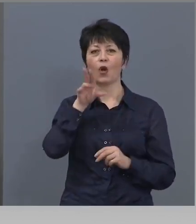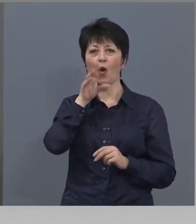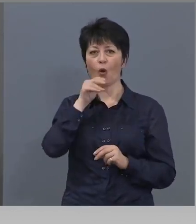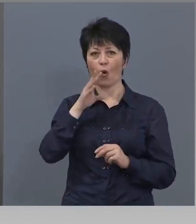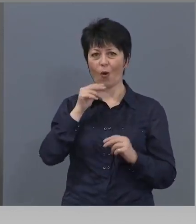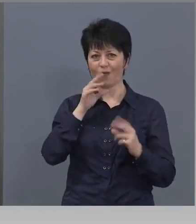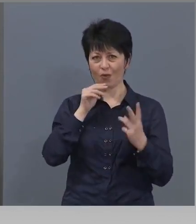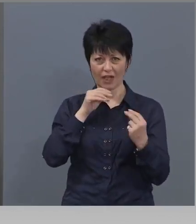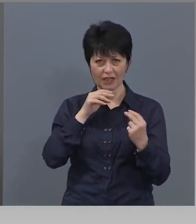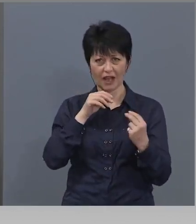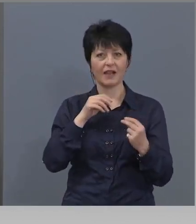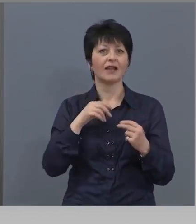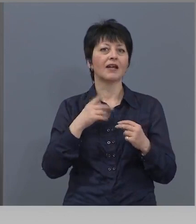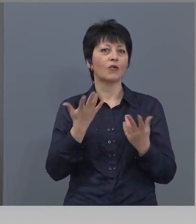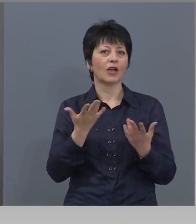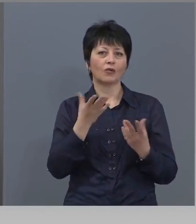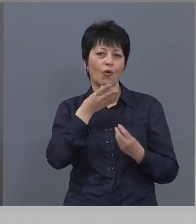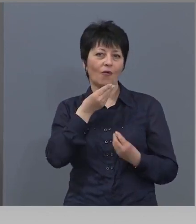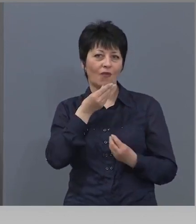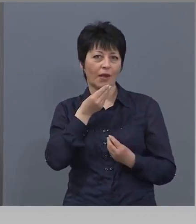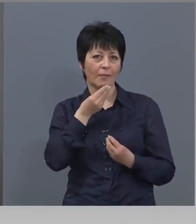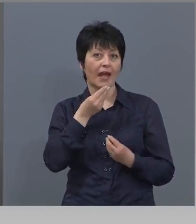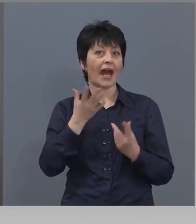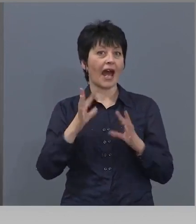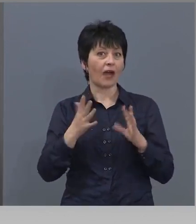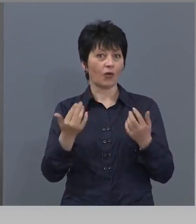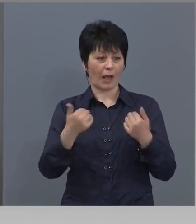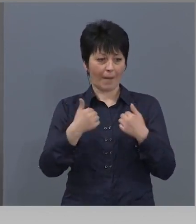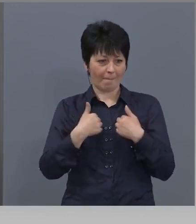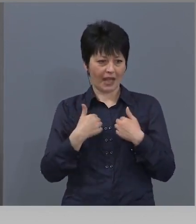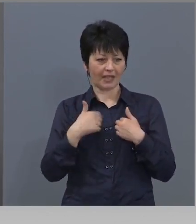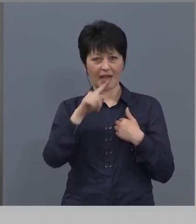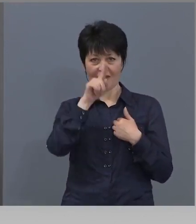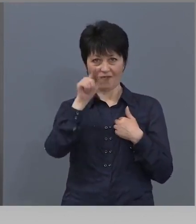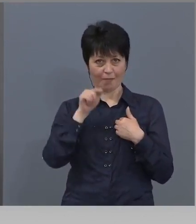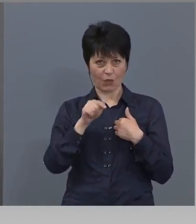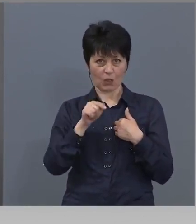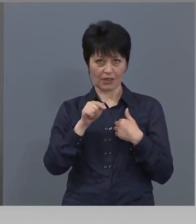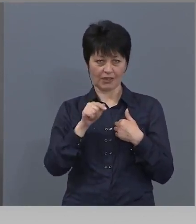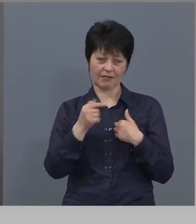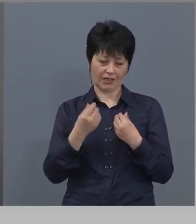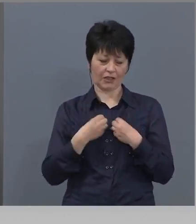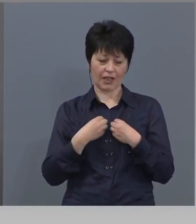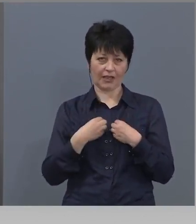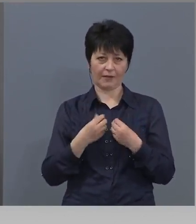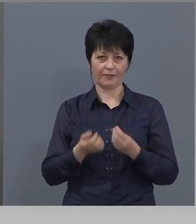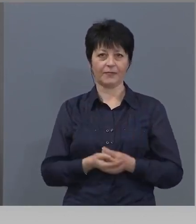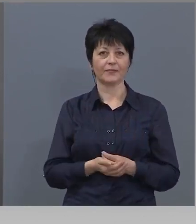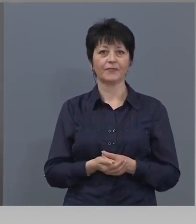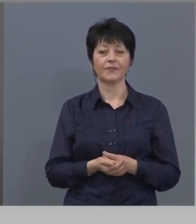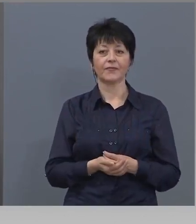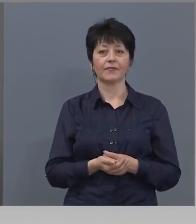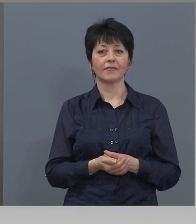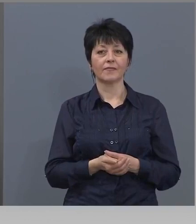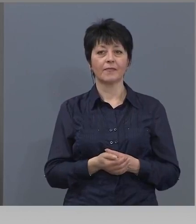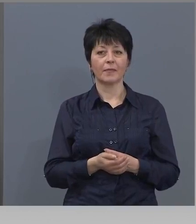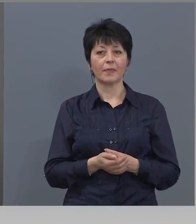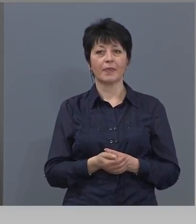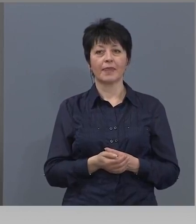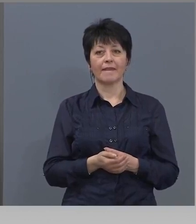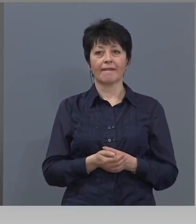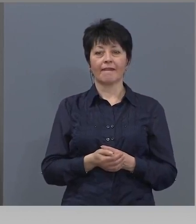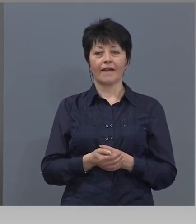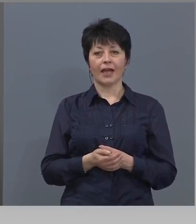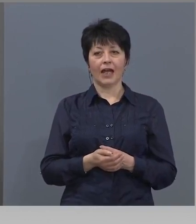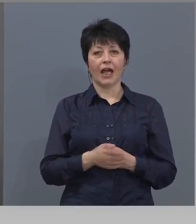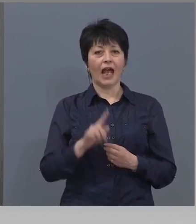от това, което сме говорили. Така че, ако към мен има друг въпрос, го задайте. Имам да към вас и също. Да. Значи, първи е малко да